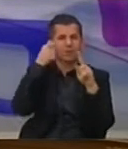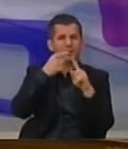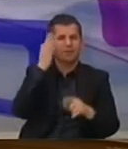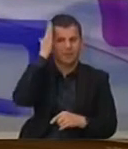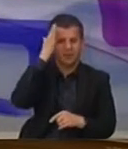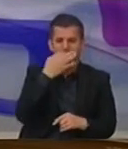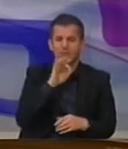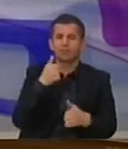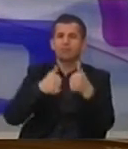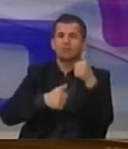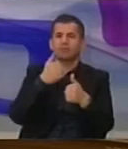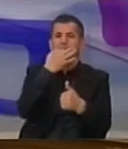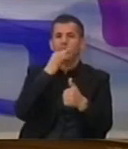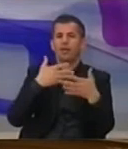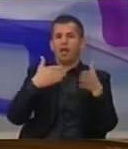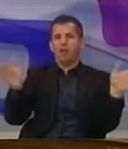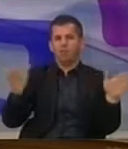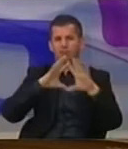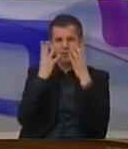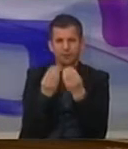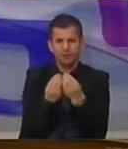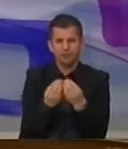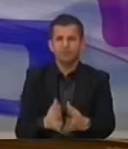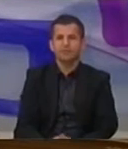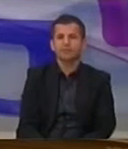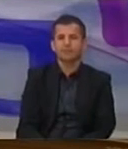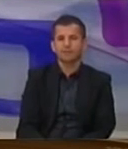mundësojmë konkurentës sa me të gjërë në këtë fushë.